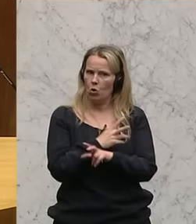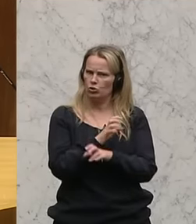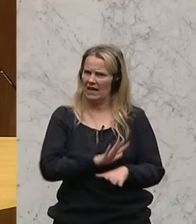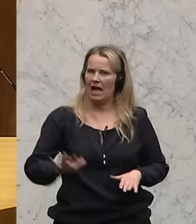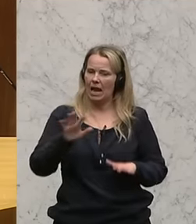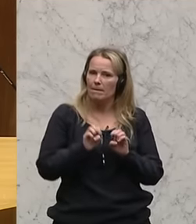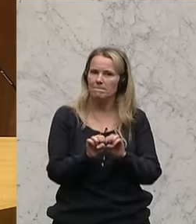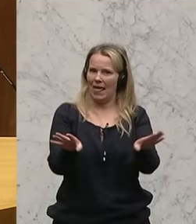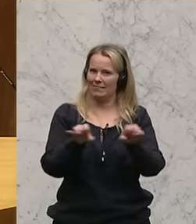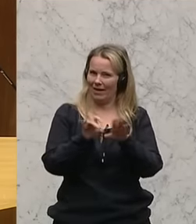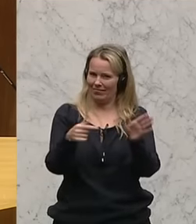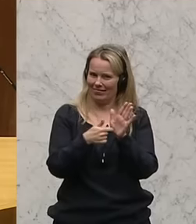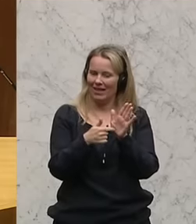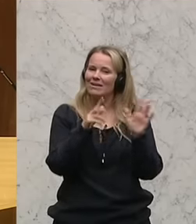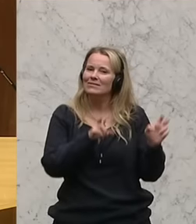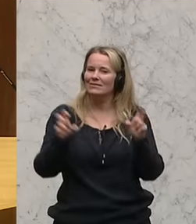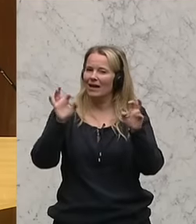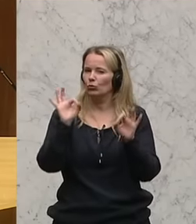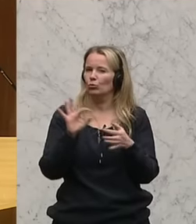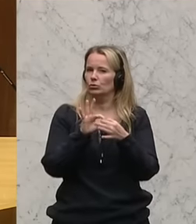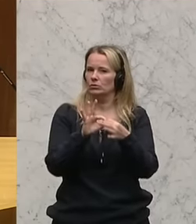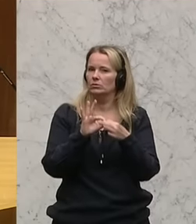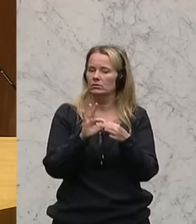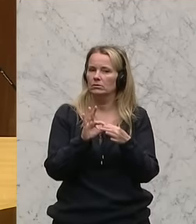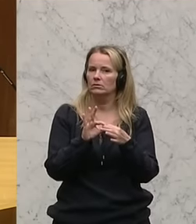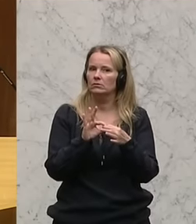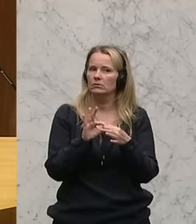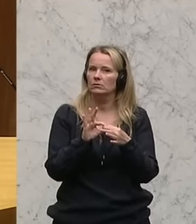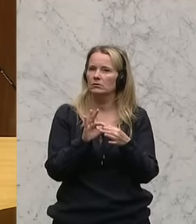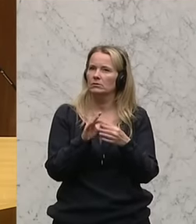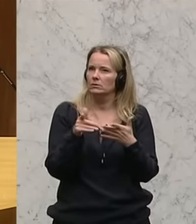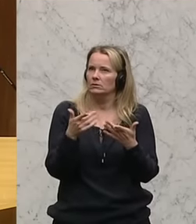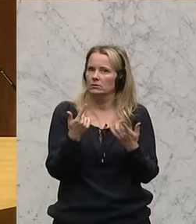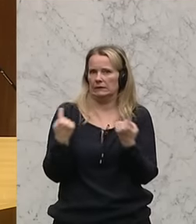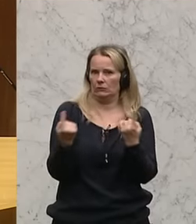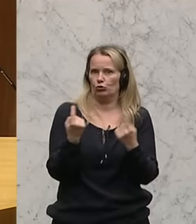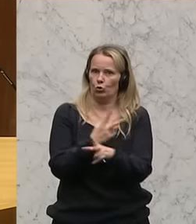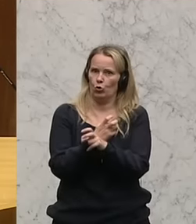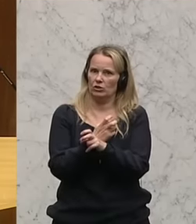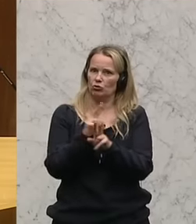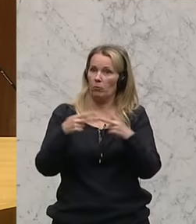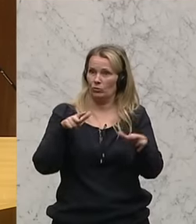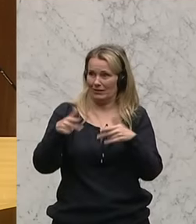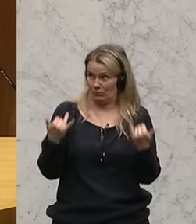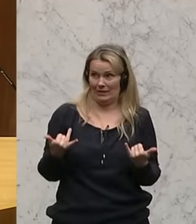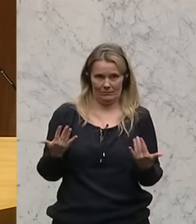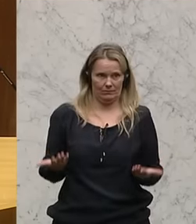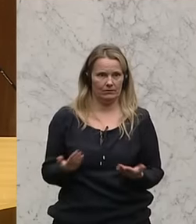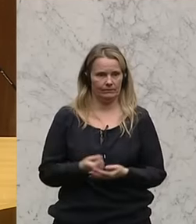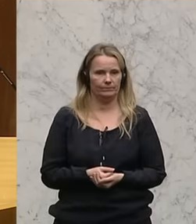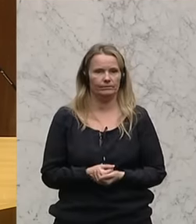hat und sehr gut beschreibt, in welchem Zustand sich die österreichische Bundesregierung befindet.